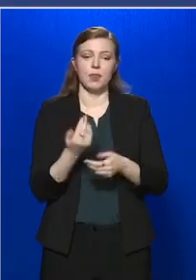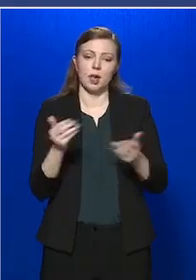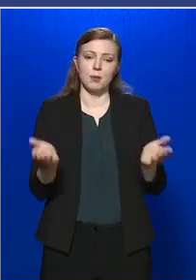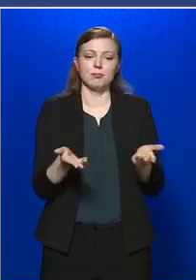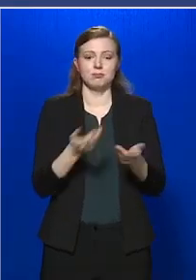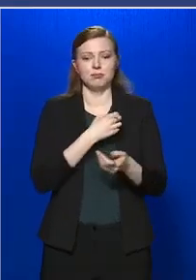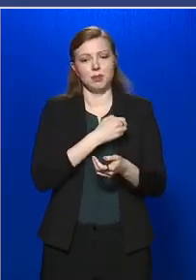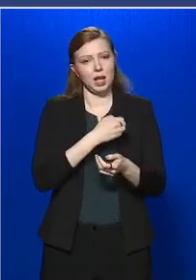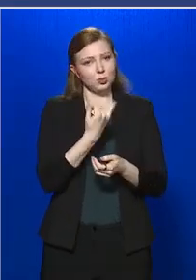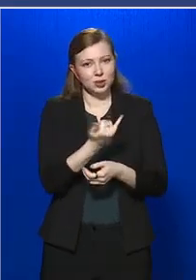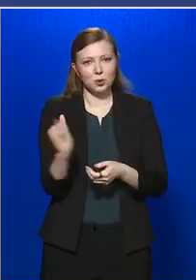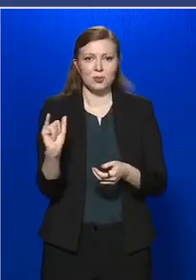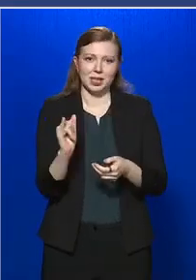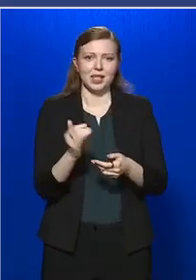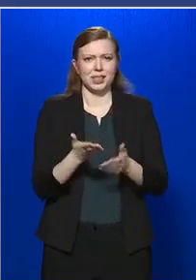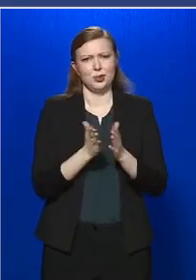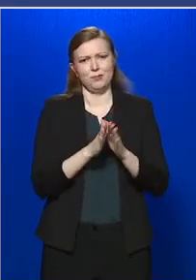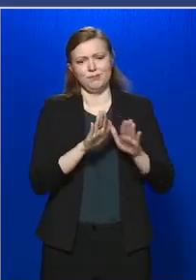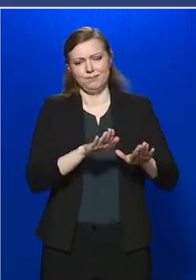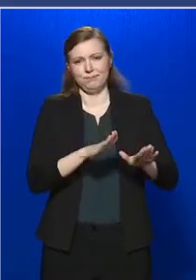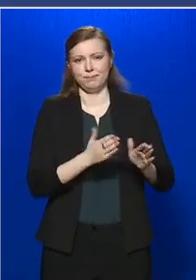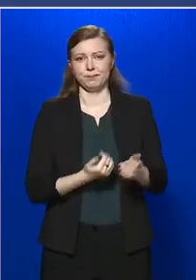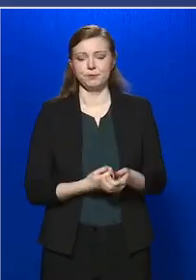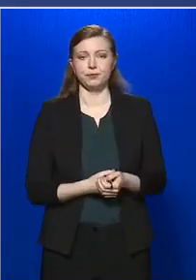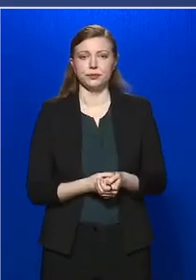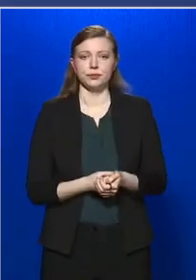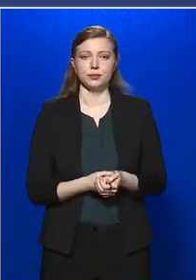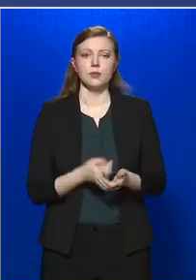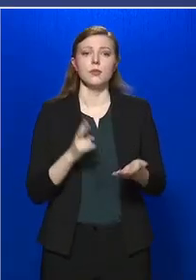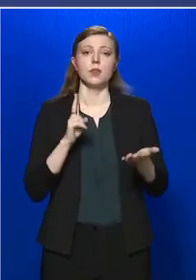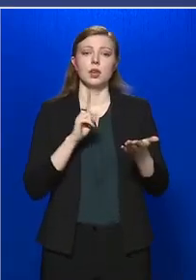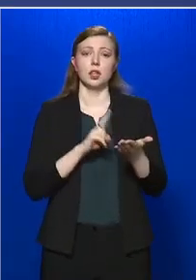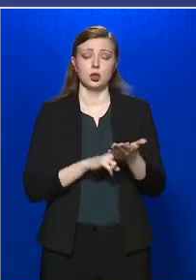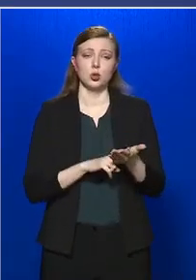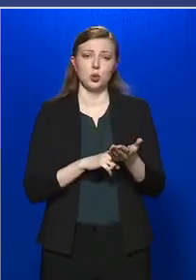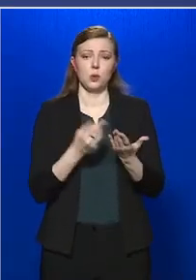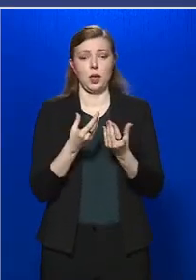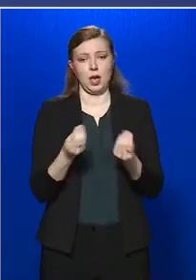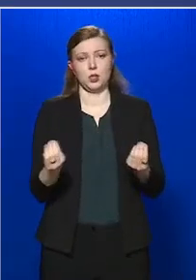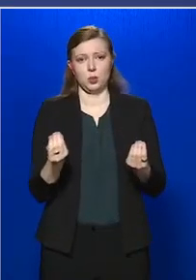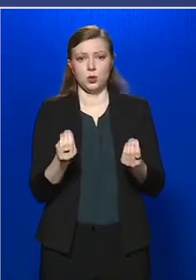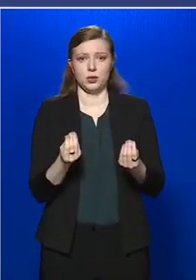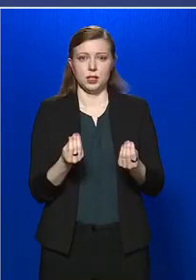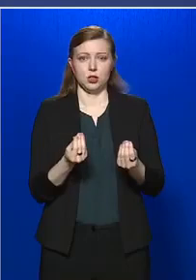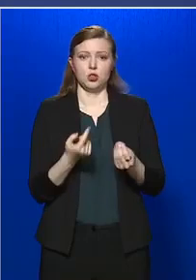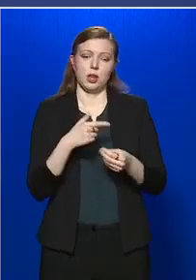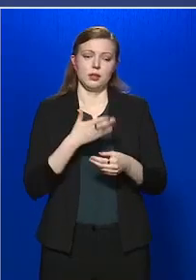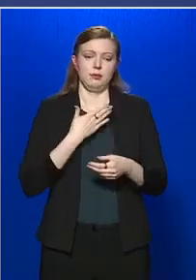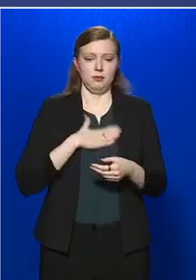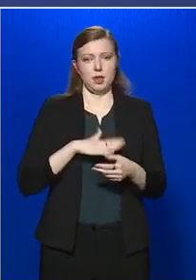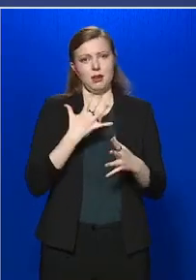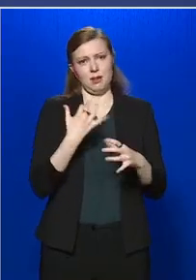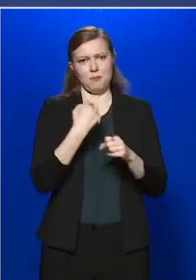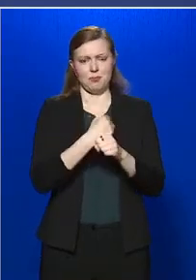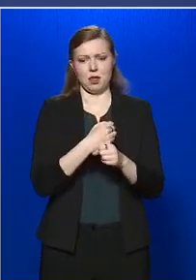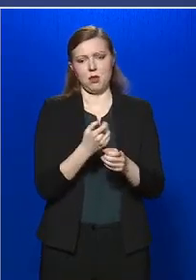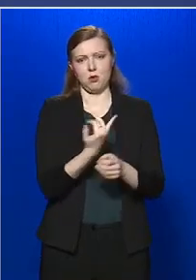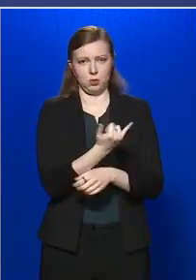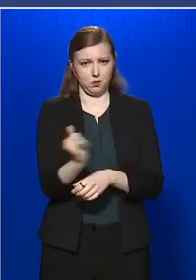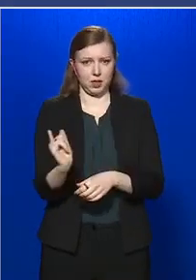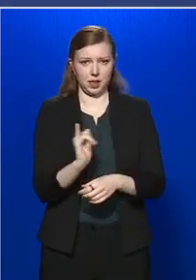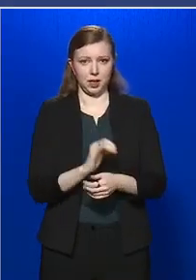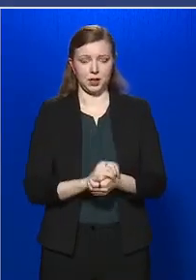erre kérünk mindenkit, és most már a jogeszközeivel is ezt kívánjuk betartatni.